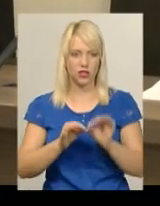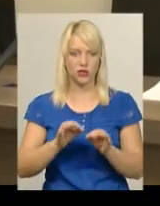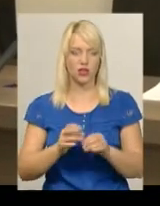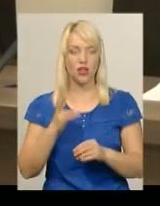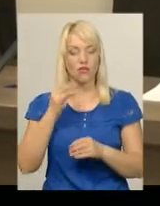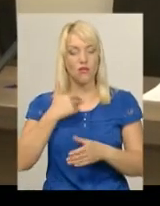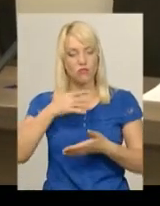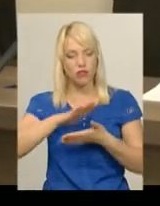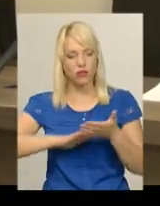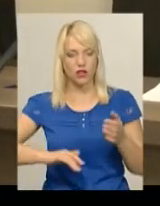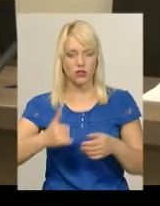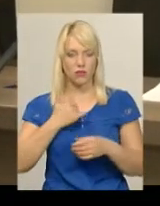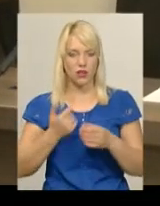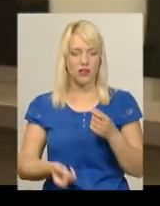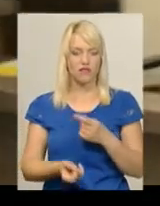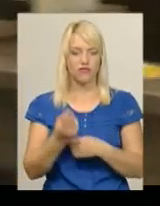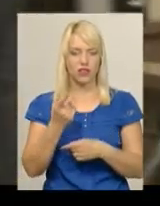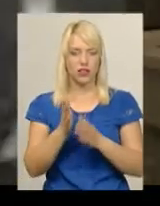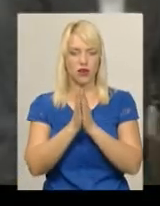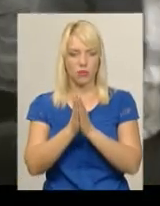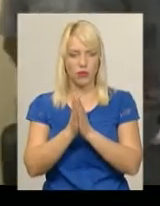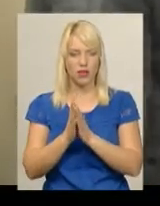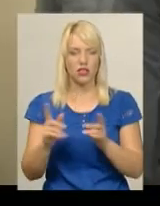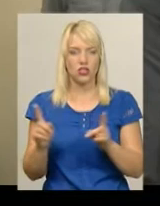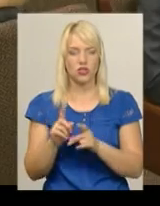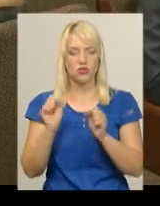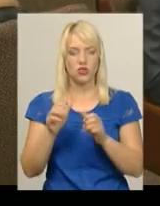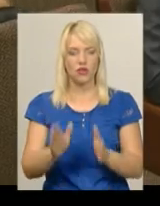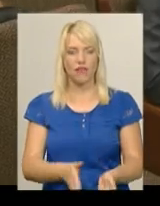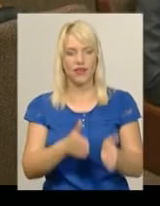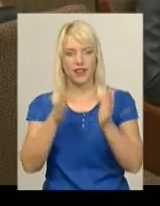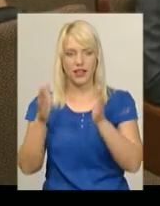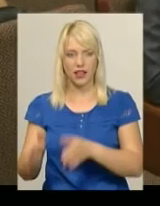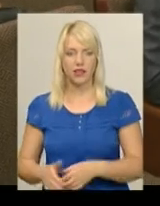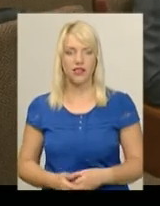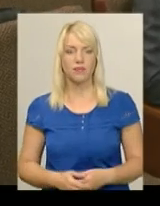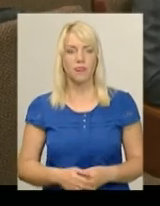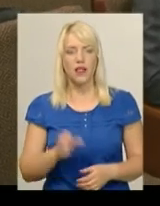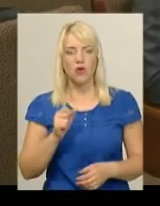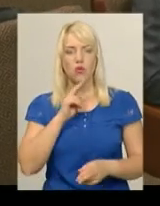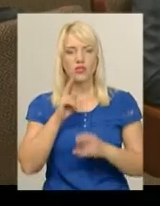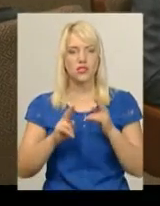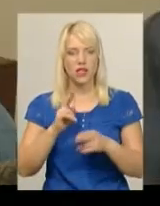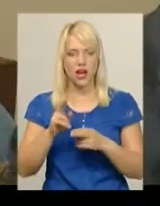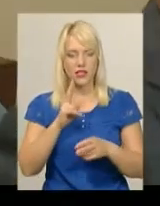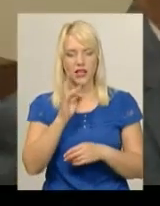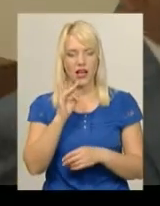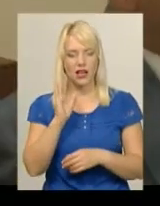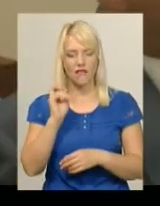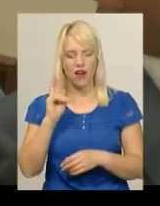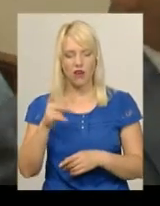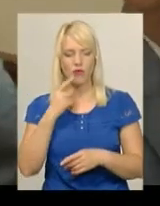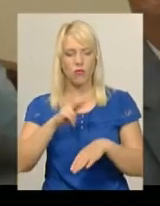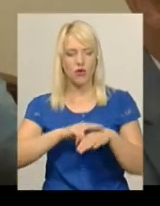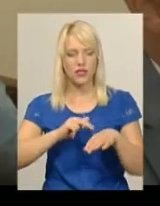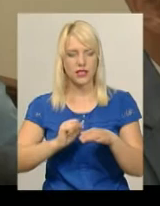але в мене виникне клопотання щодо можливого відкладення. В апеляційній скарзі Михайло Кривак зазначив, що у поліцейських підстав для зупинки